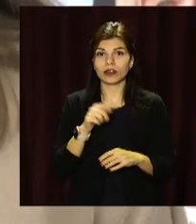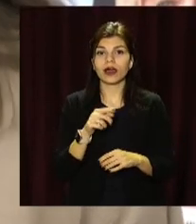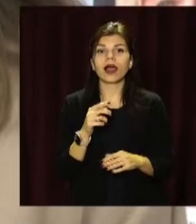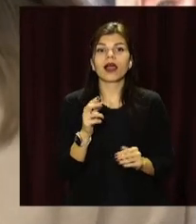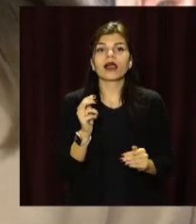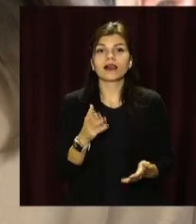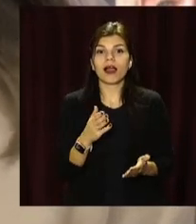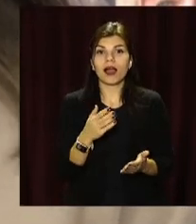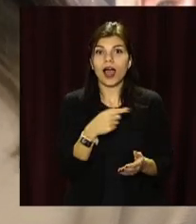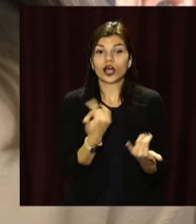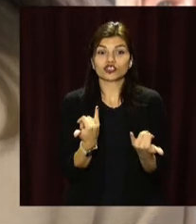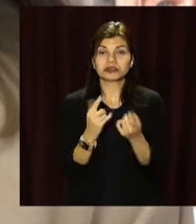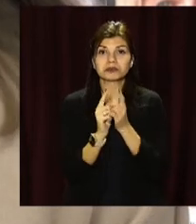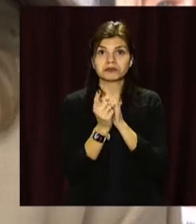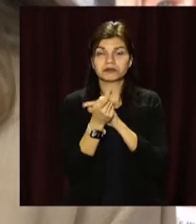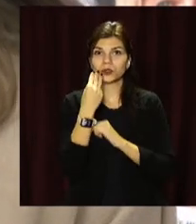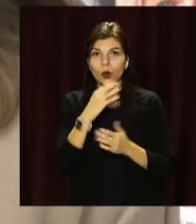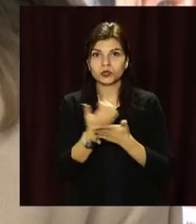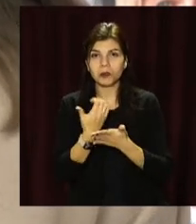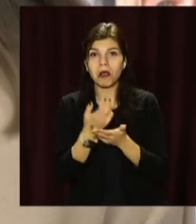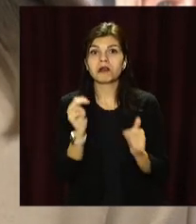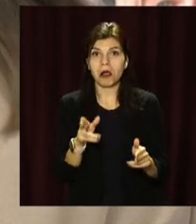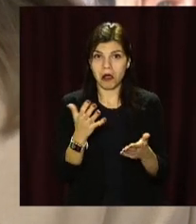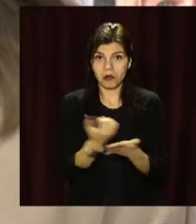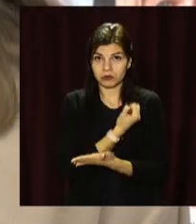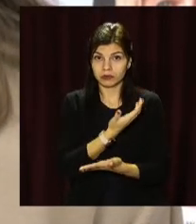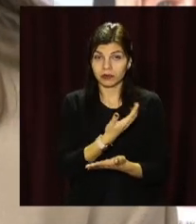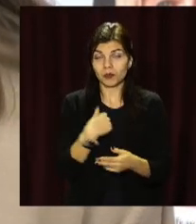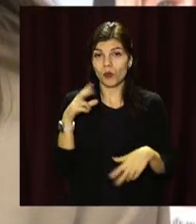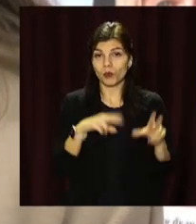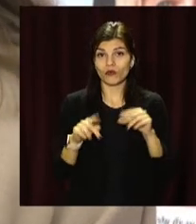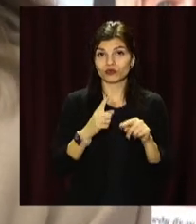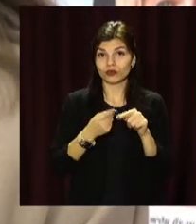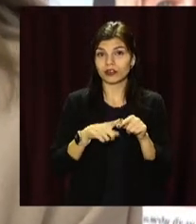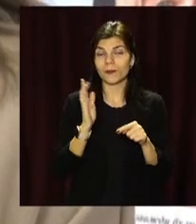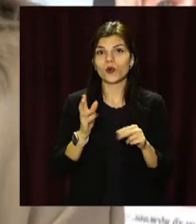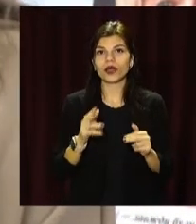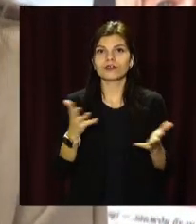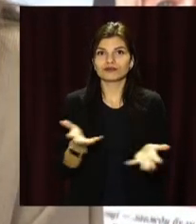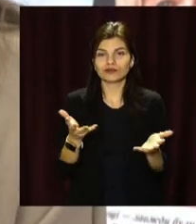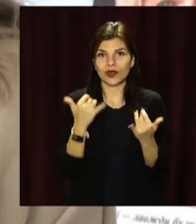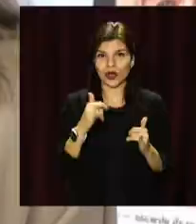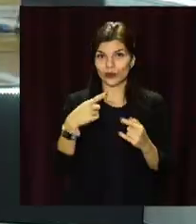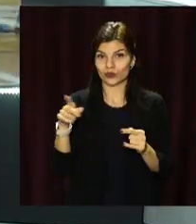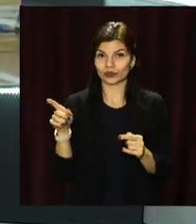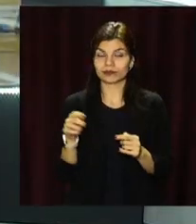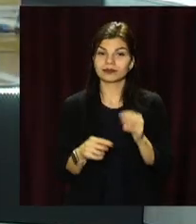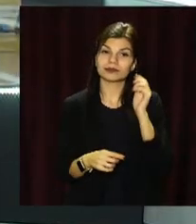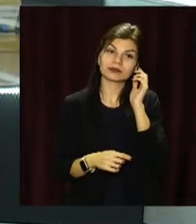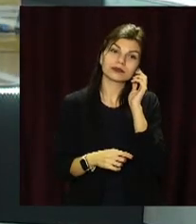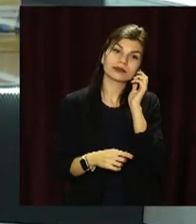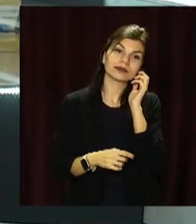як вони стали тими, хто вони є. І ми сподіваємося, що це буде як мотиватор для інших».